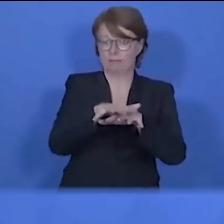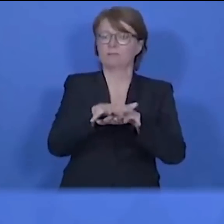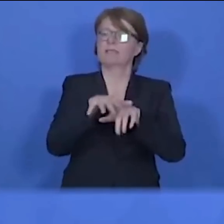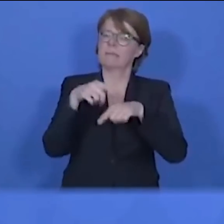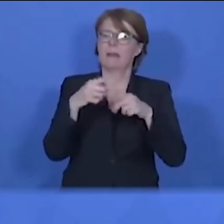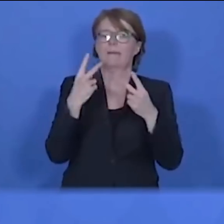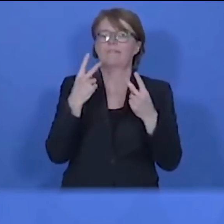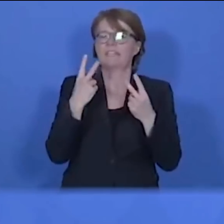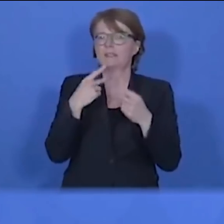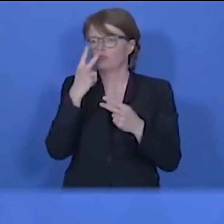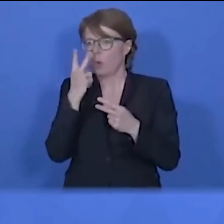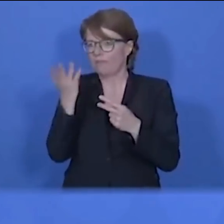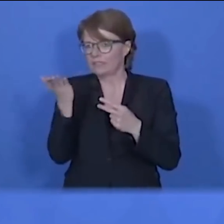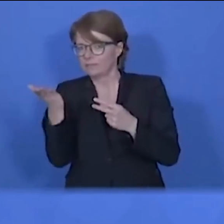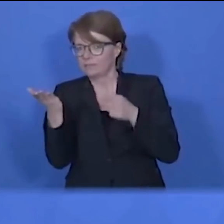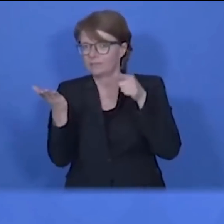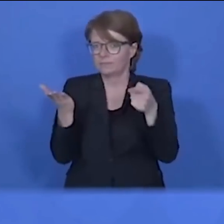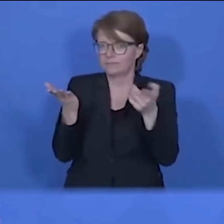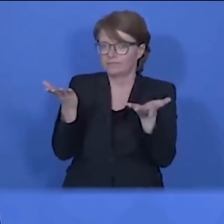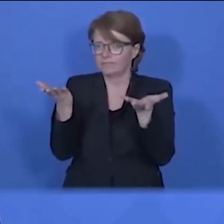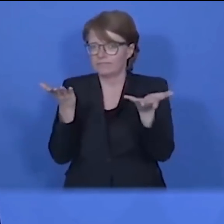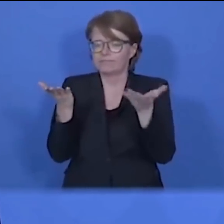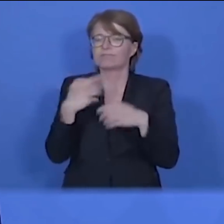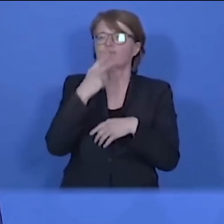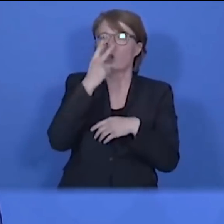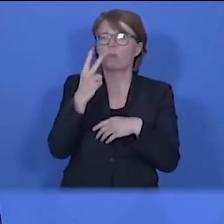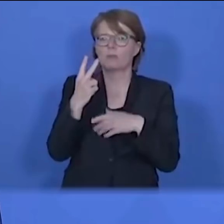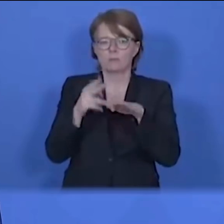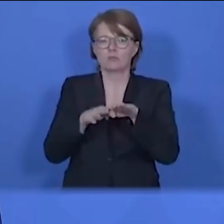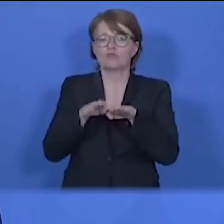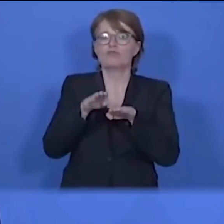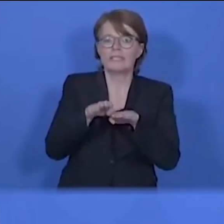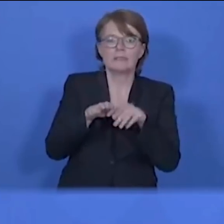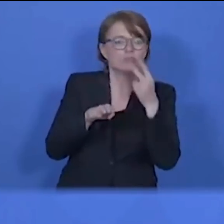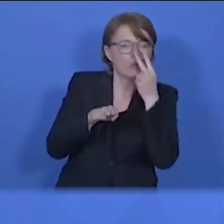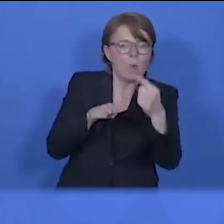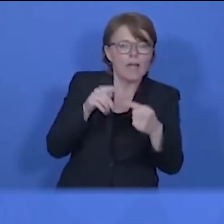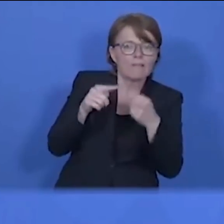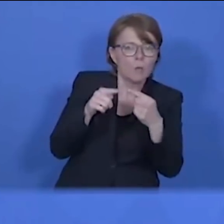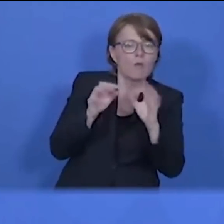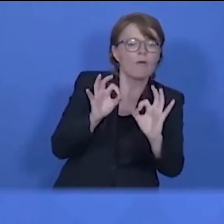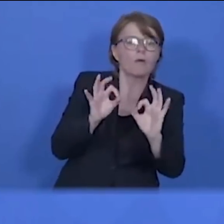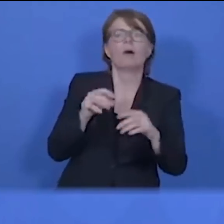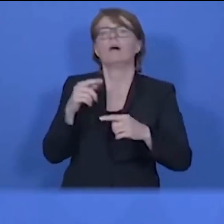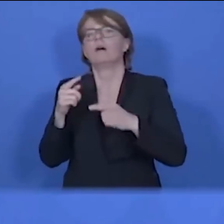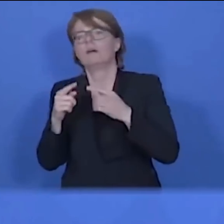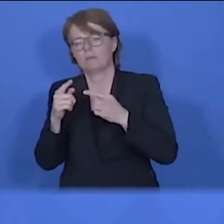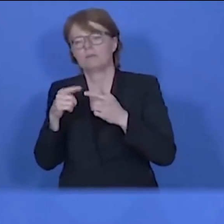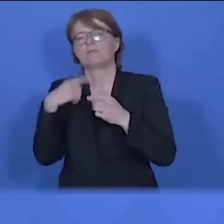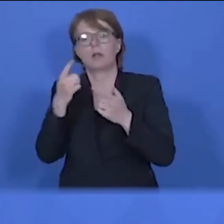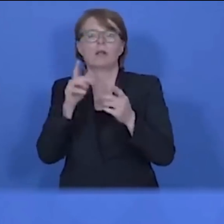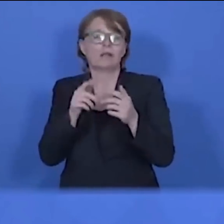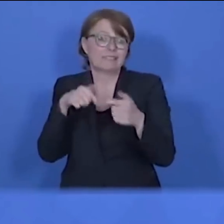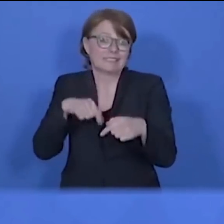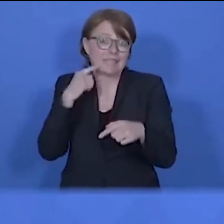Kontakte verfolgen wir dann am besten, wenn wir einen Blick darauf werfen, dass wir Schritte vorangehen können bei dem Zulassen von